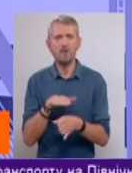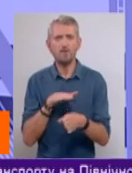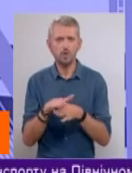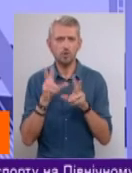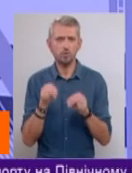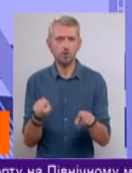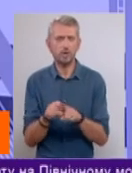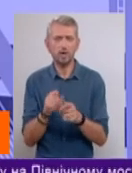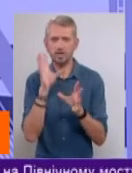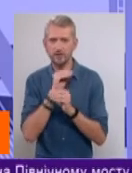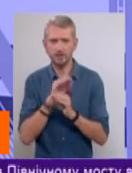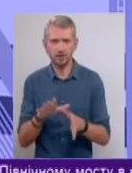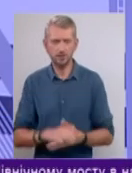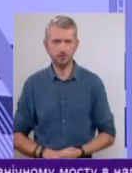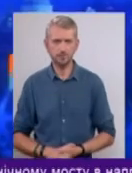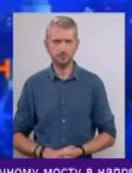обіцянку так і не встиг.